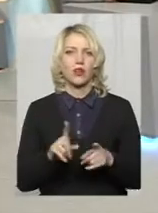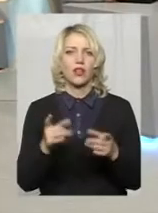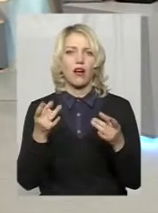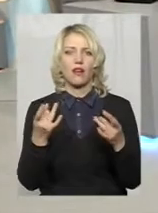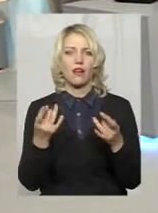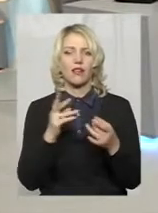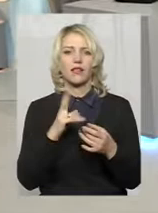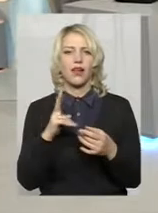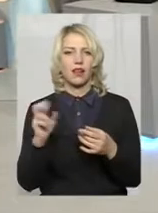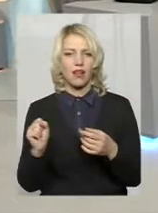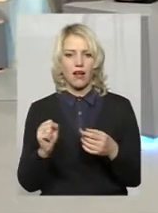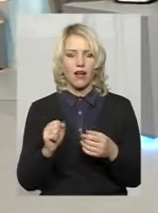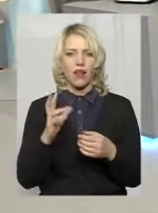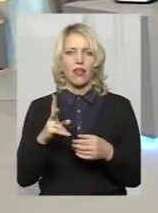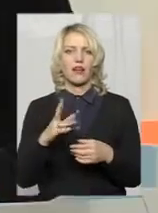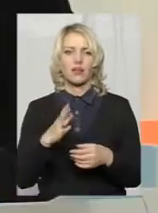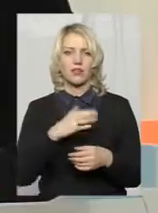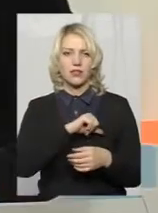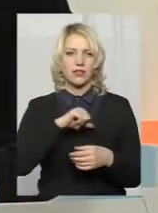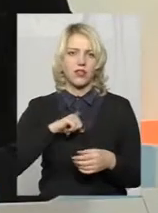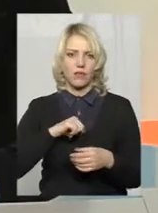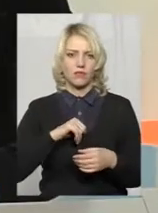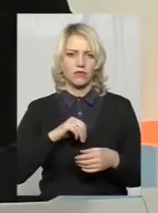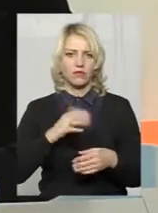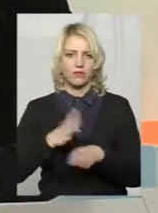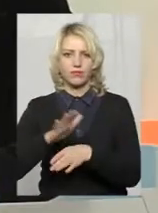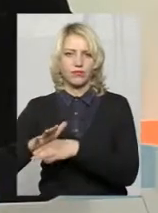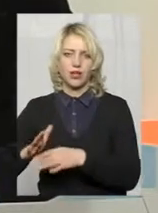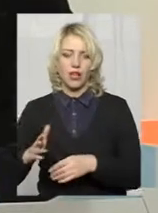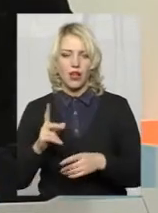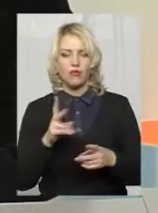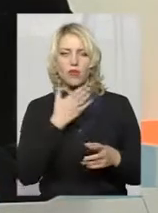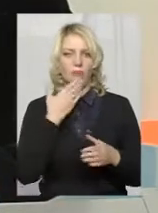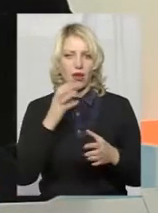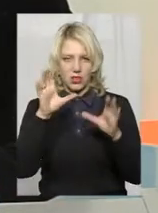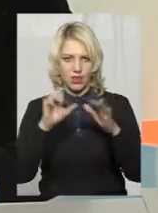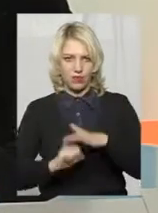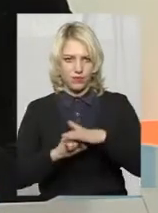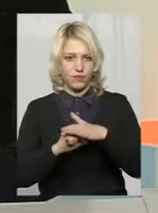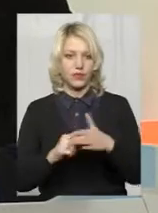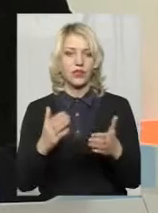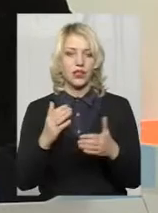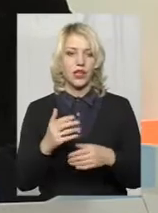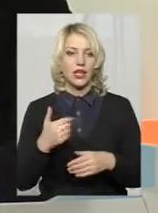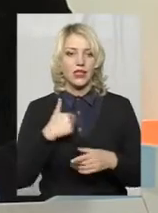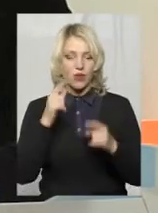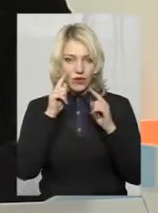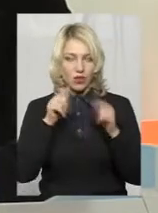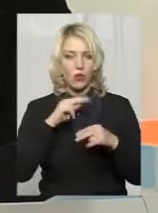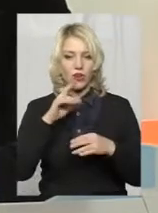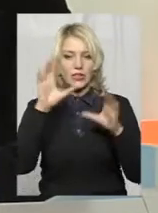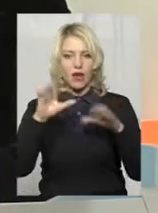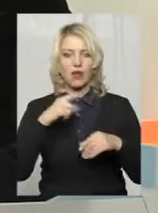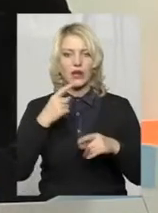яка криється в речному режимі, або немає правового поля. Звертаю увагу, наш закон такий говорить,